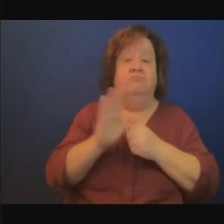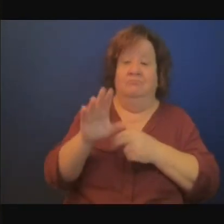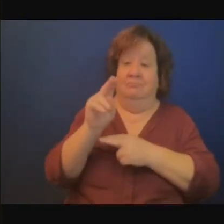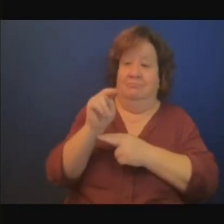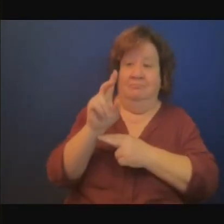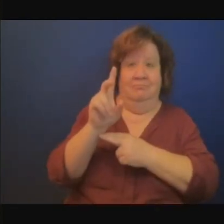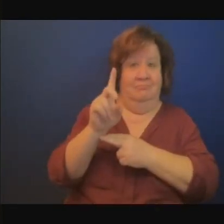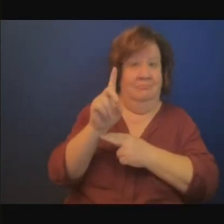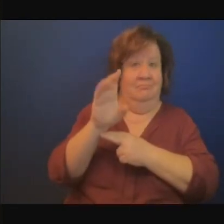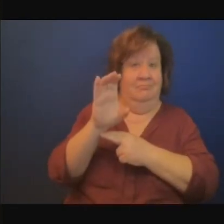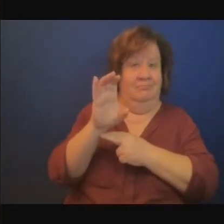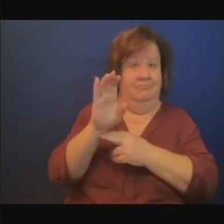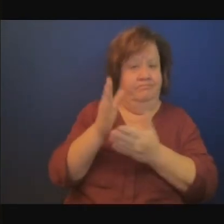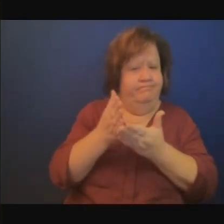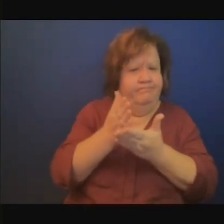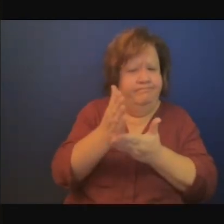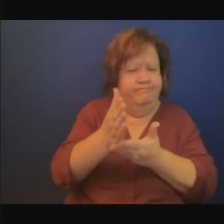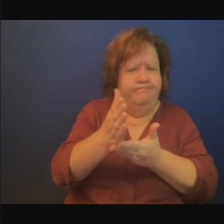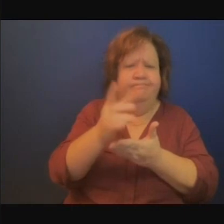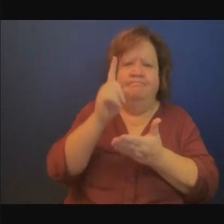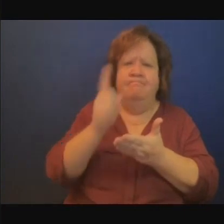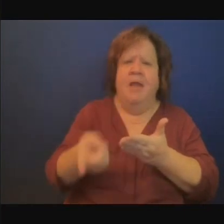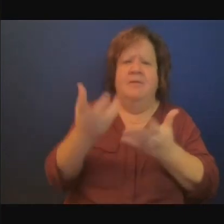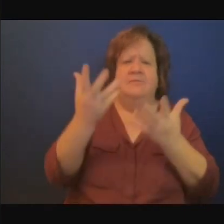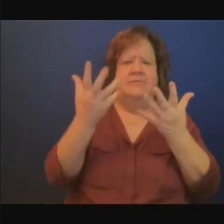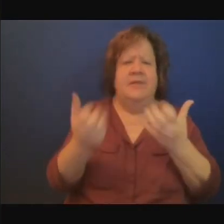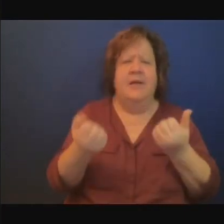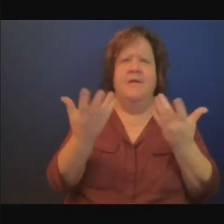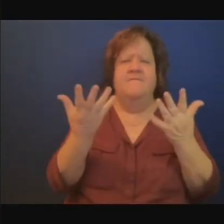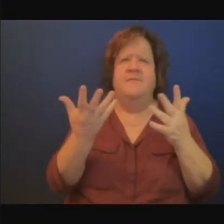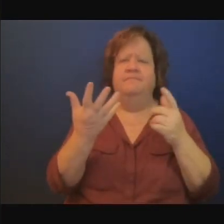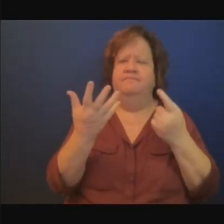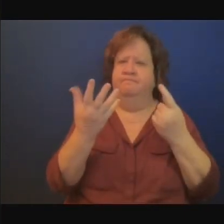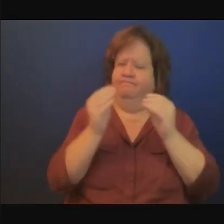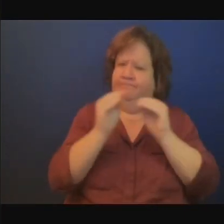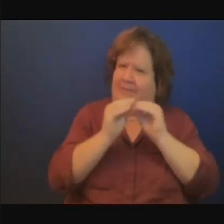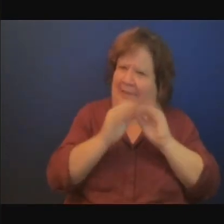'intégration de la lutte contre le changement climatique dans différents secteurs de l'économie